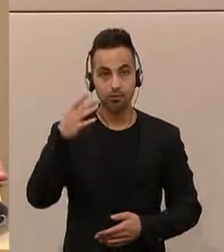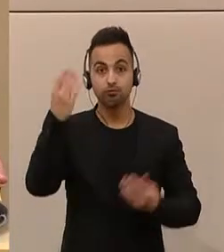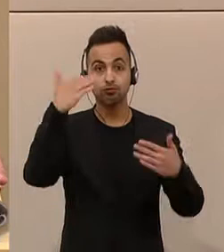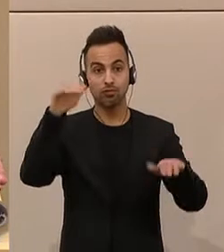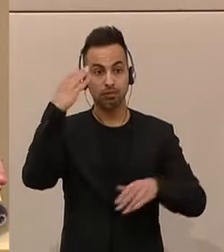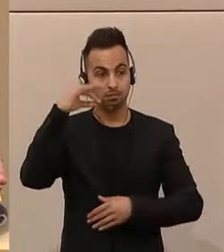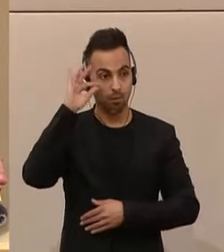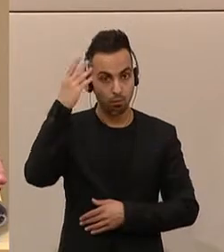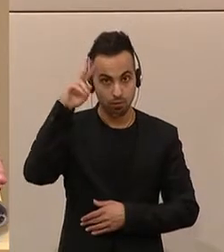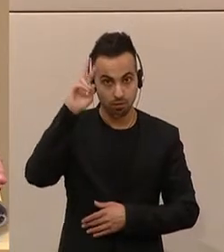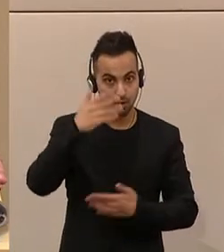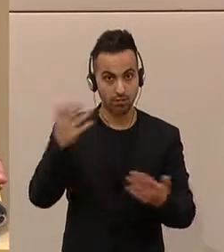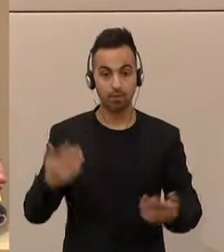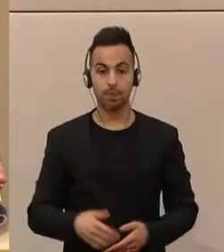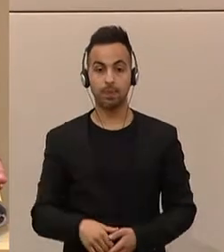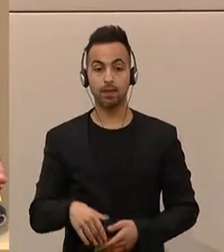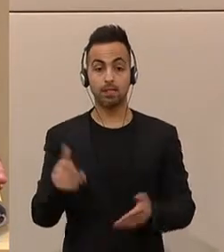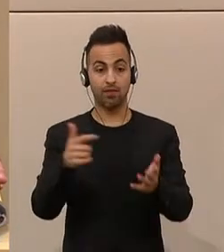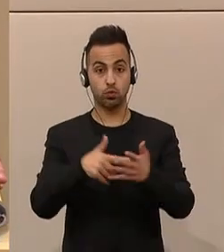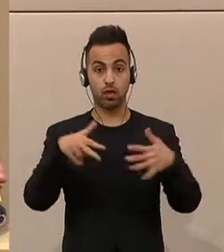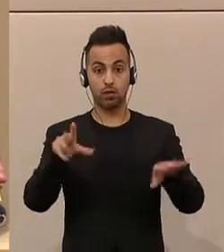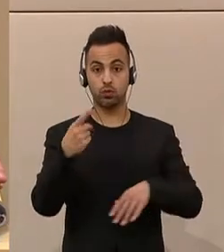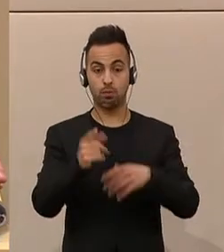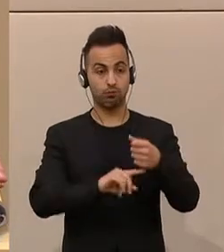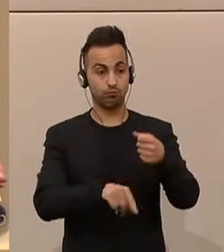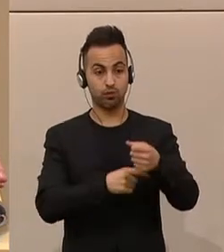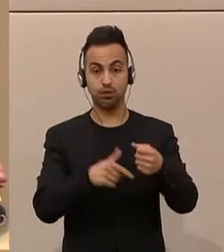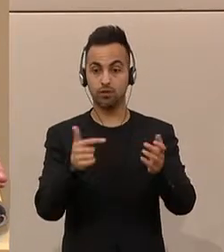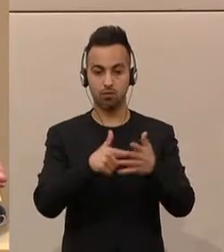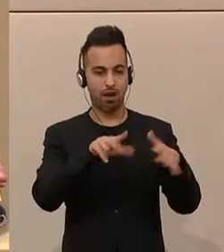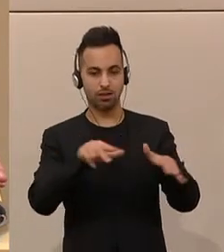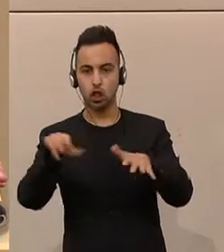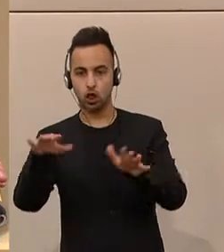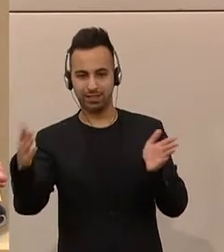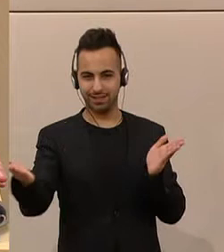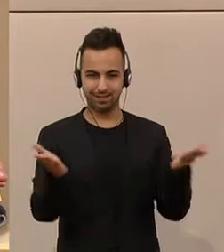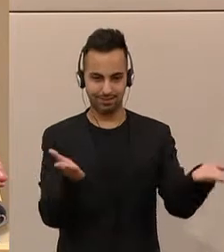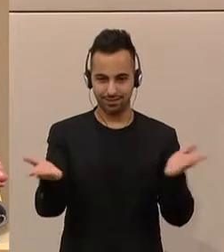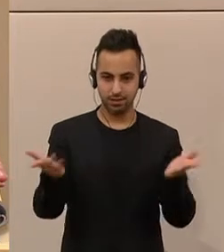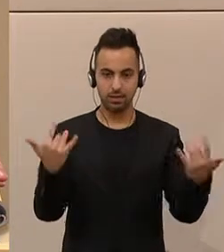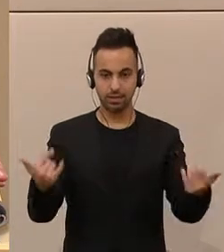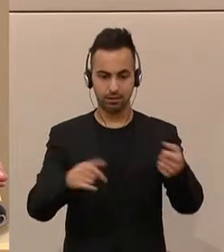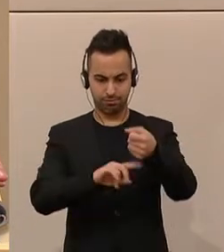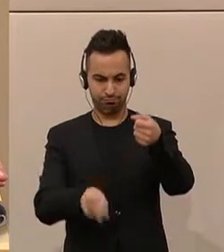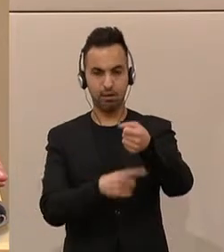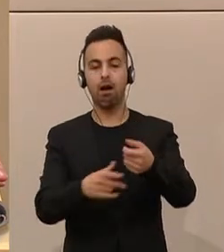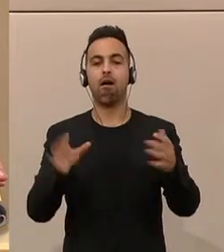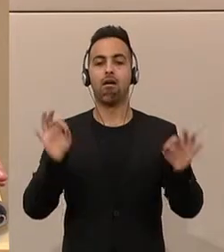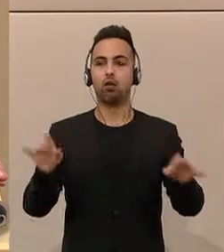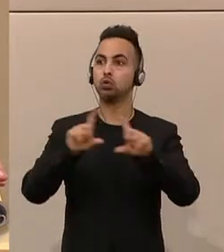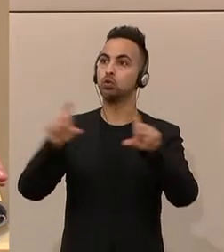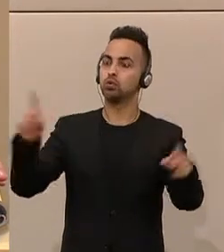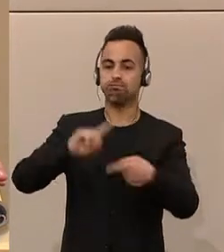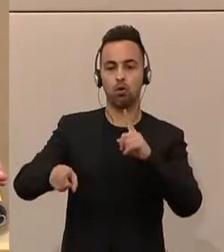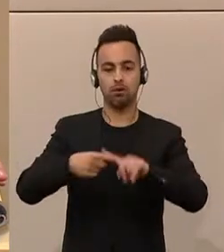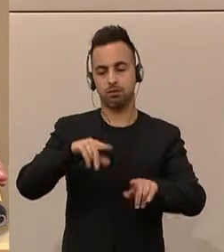Herren, das Doppelbudget 2018 und 2019 steht für ein Ende der Schuldenpolitik, Gott